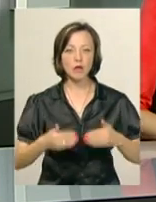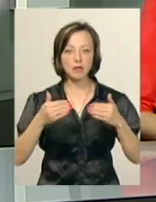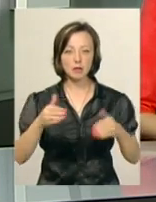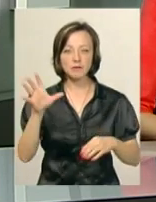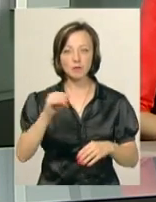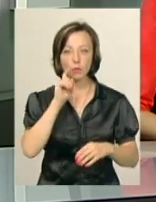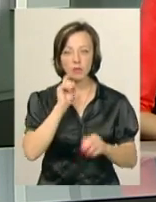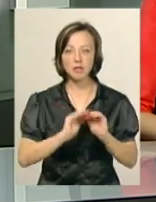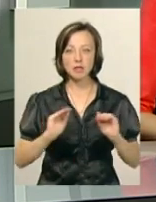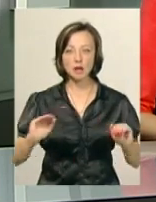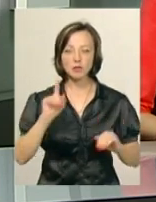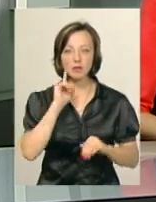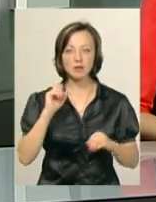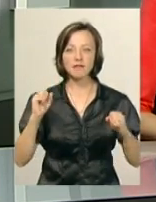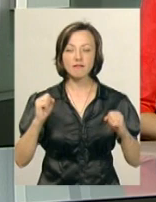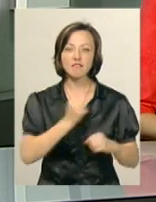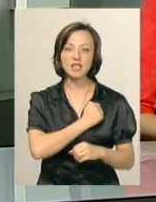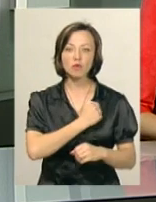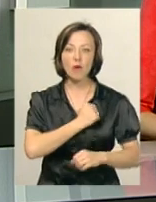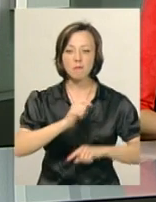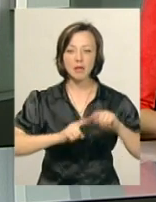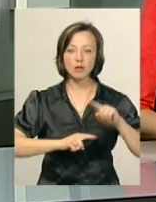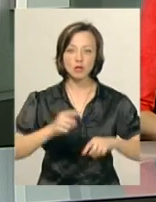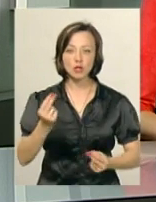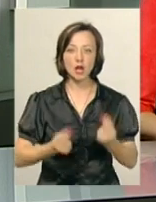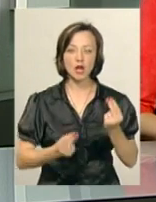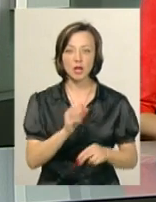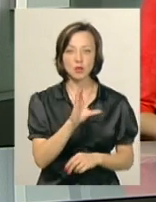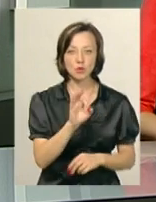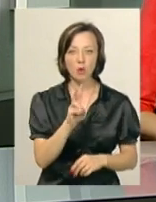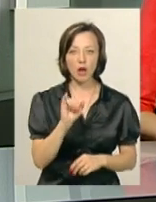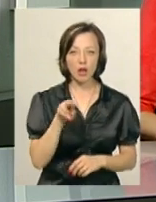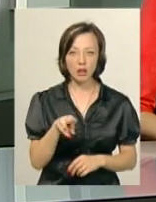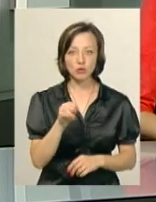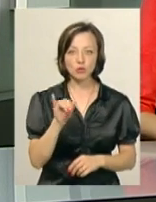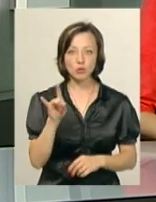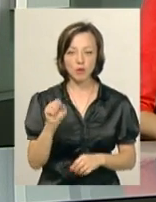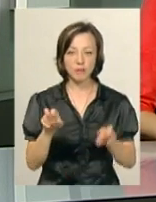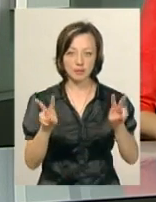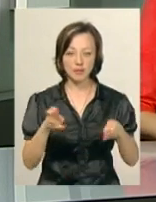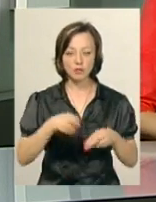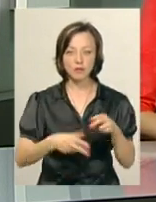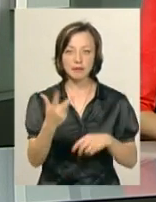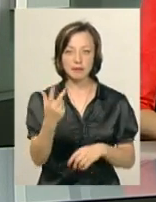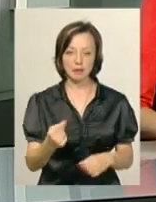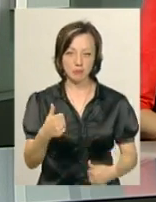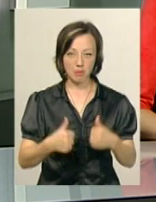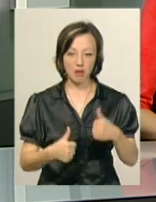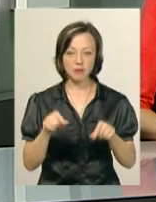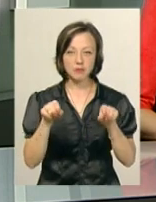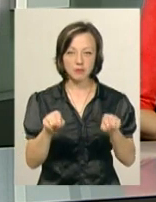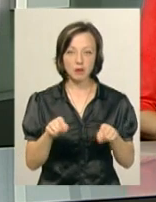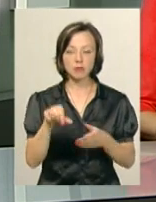всеукраїнської дитячо-юнацької військово-патріотичної гри «Сокіл Джура» сьогодні завершився третій день змагань. У них,